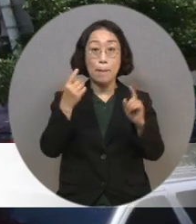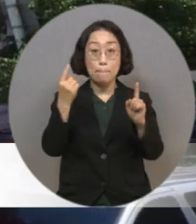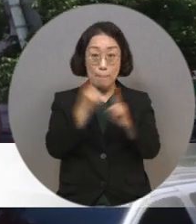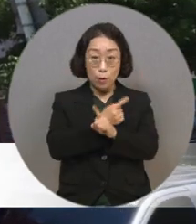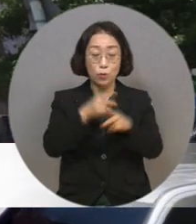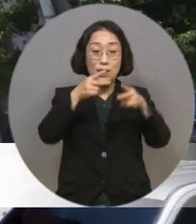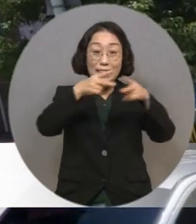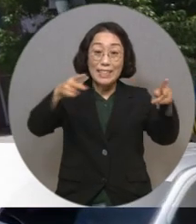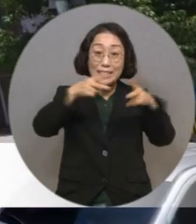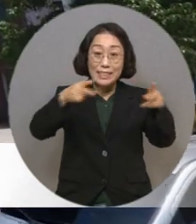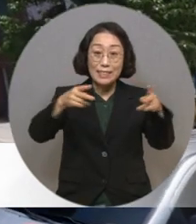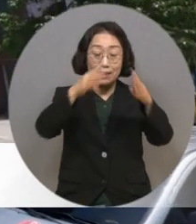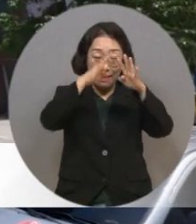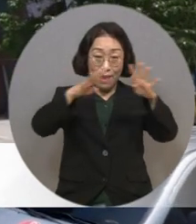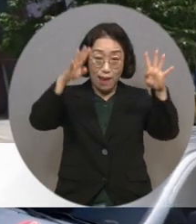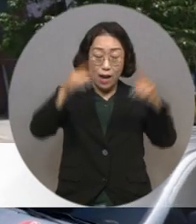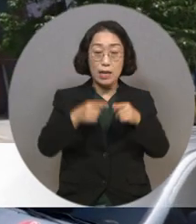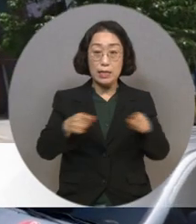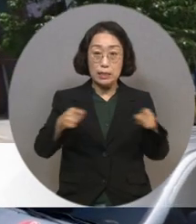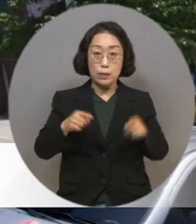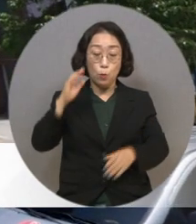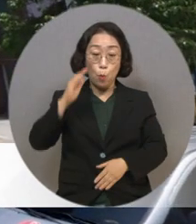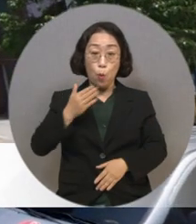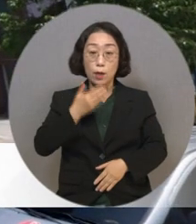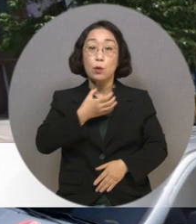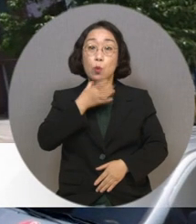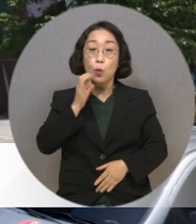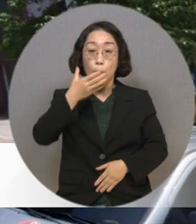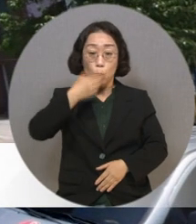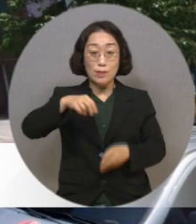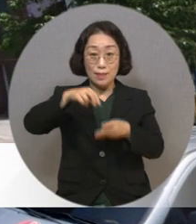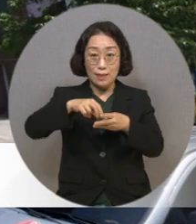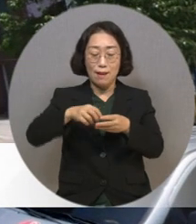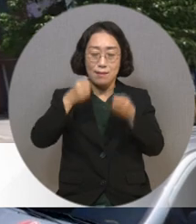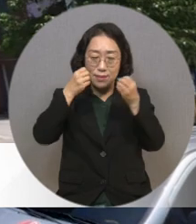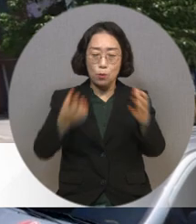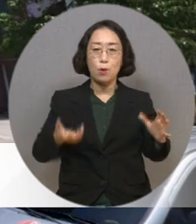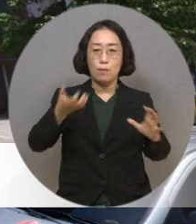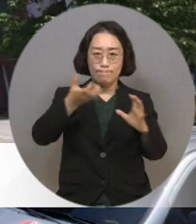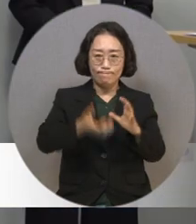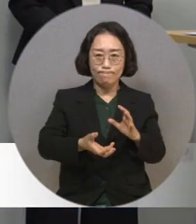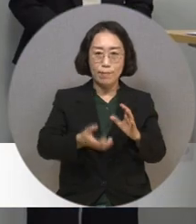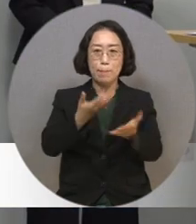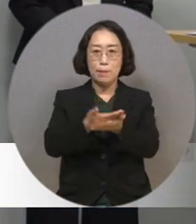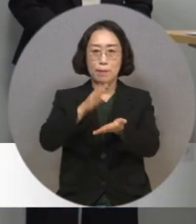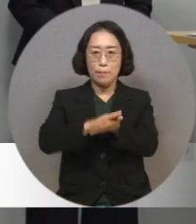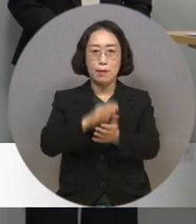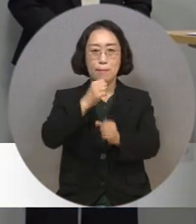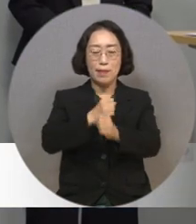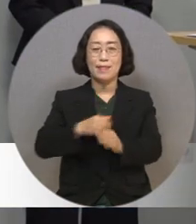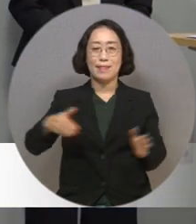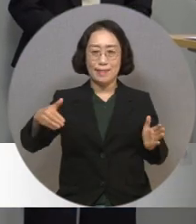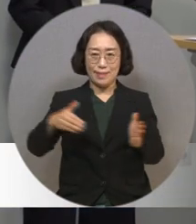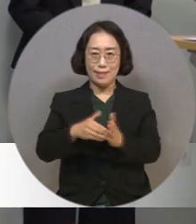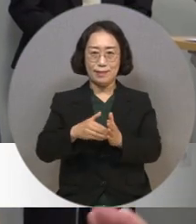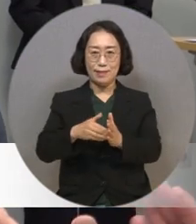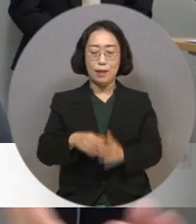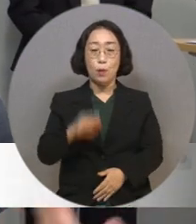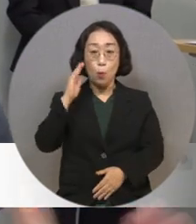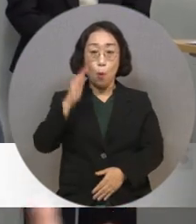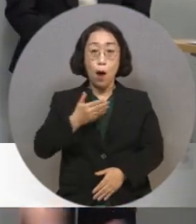동부노인대학과 1층의 농아노인복지센터가 새롭게 조성됐습니다. 김재철 광양시